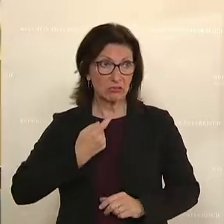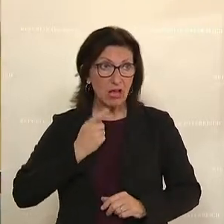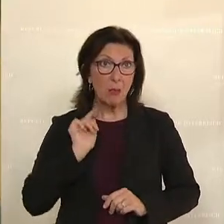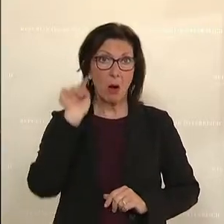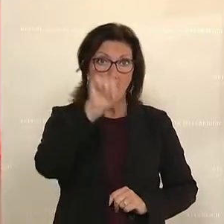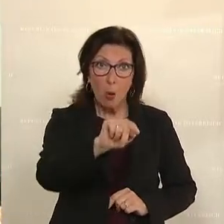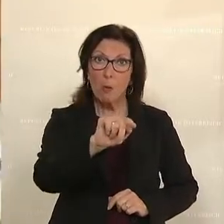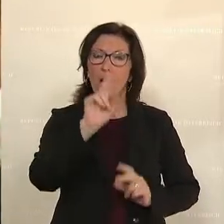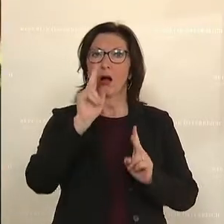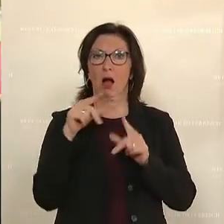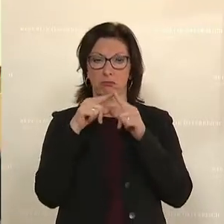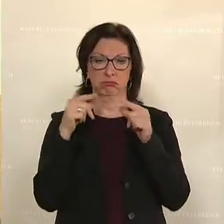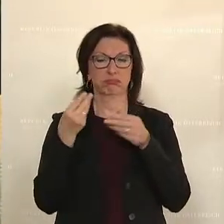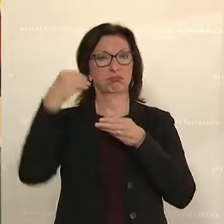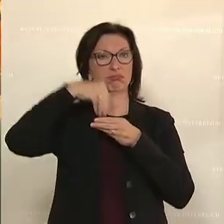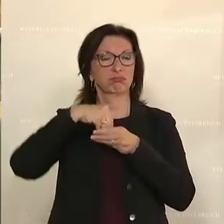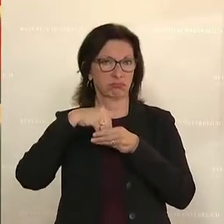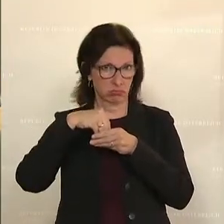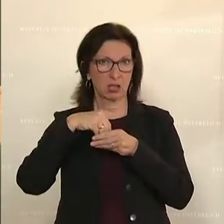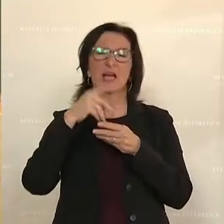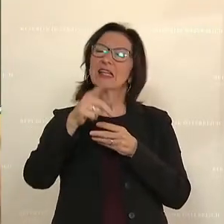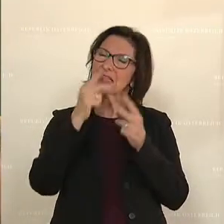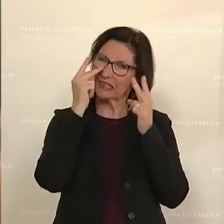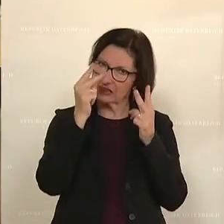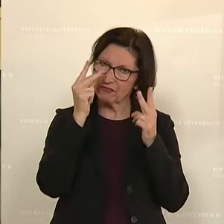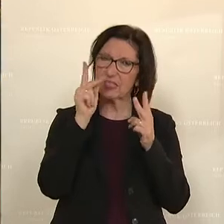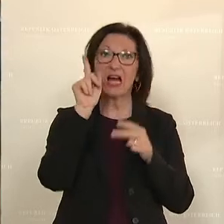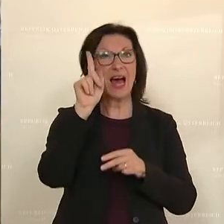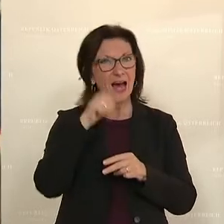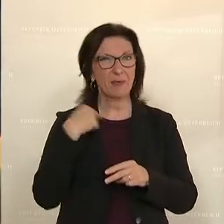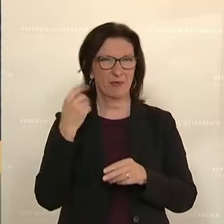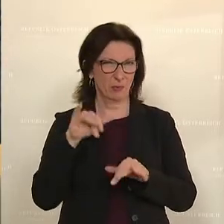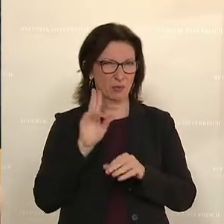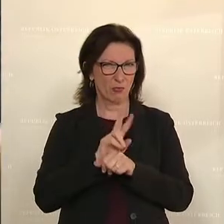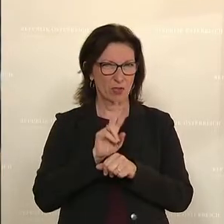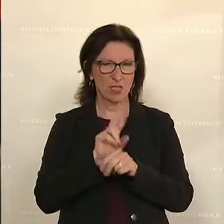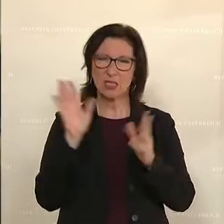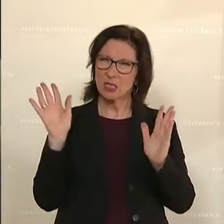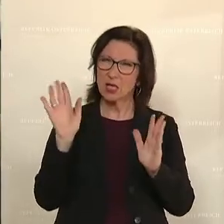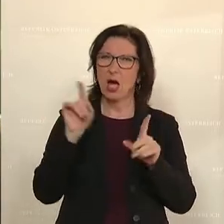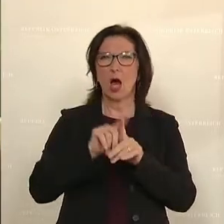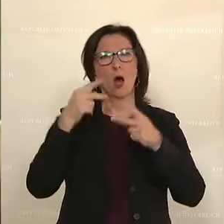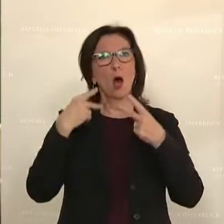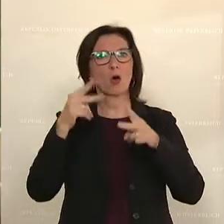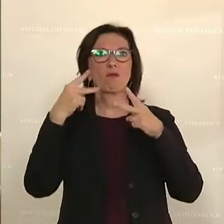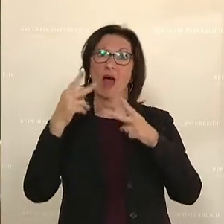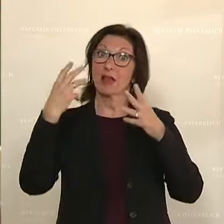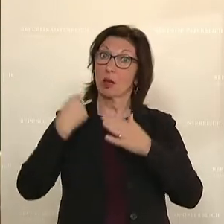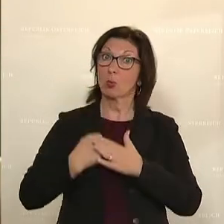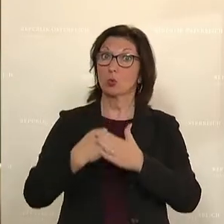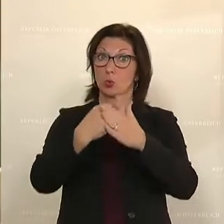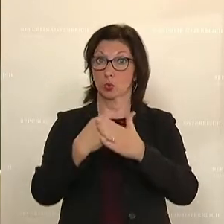Das ist ganz wichtig. Aber wir müssen auch darauf achten, dass wir auch weiterhin entsprechende Unterstützung haben, wenn es um